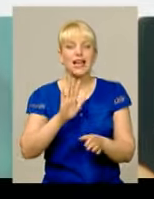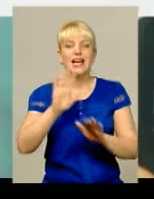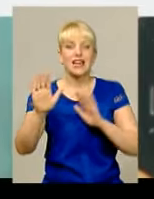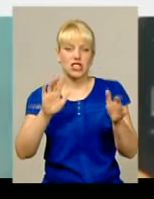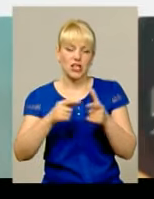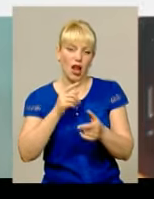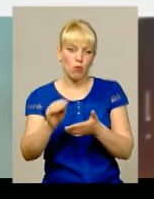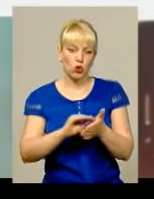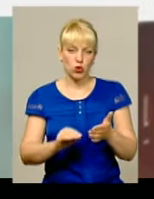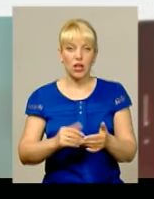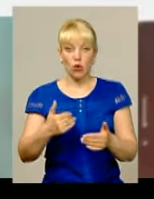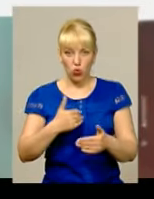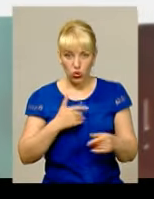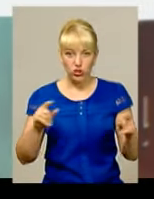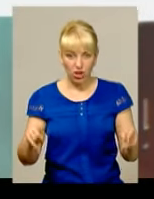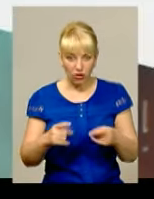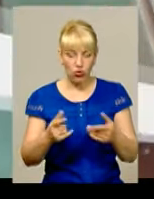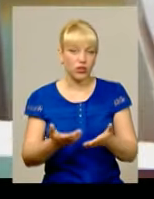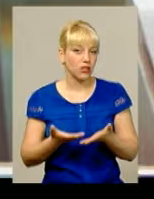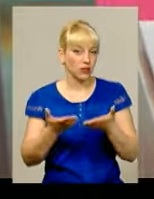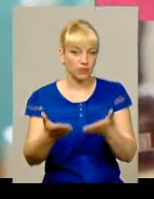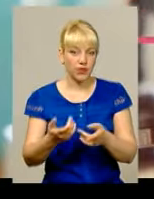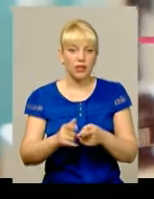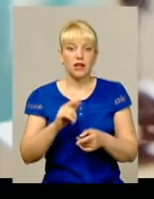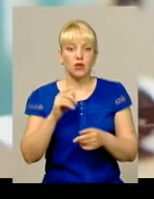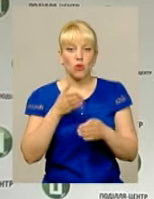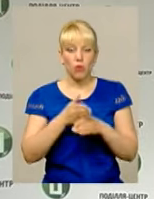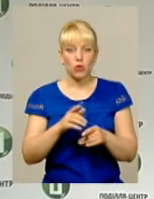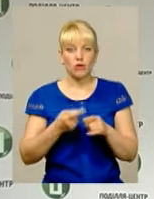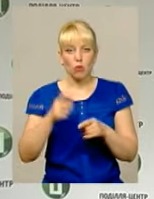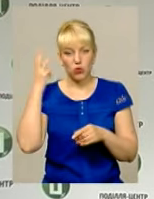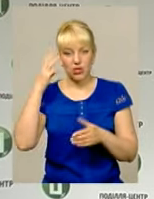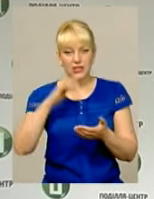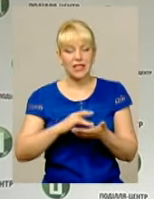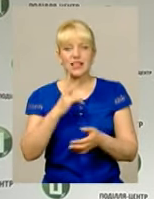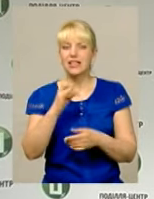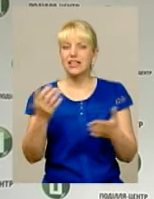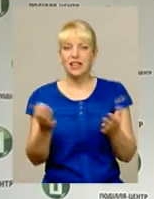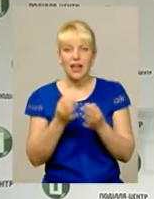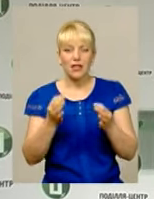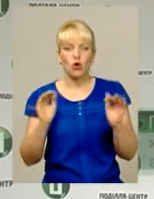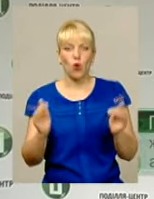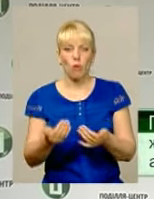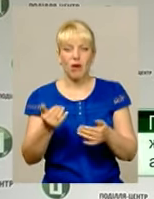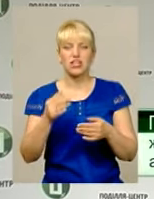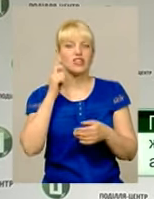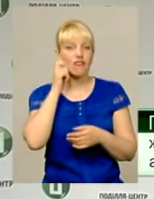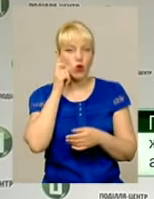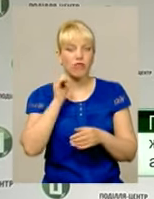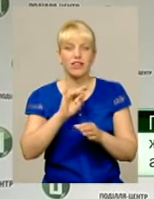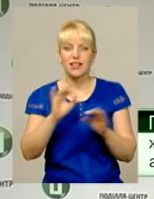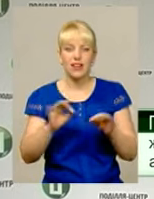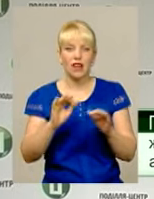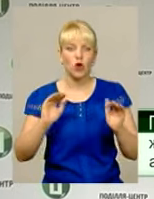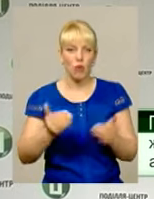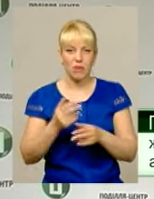творити – творіть! А допоможе у цьому телерадіокомпанія «Поділля Центр» Жодних вікових обмежень, жодних обмежень у тематике Тобто ви самі